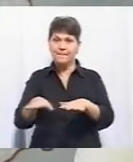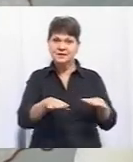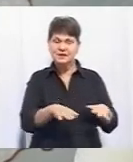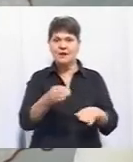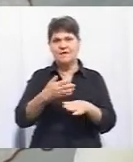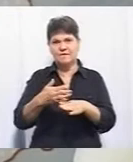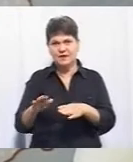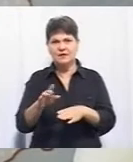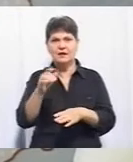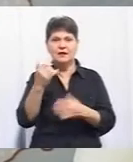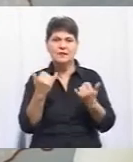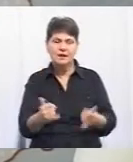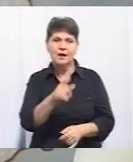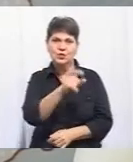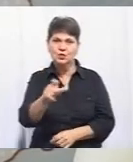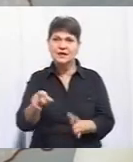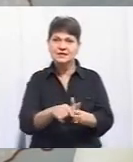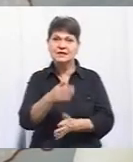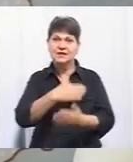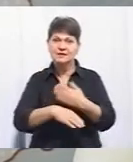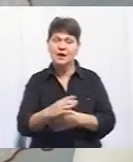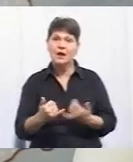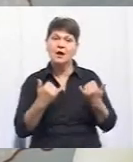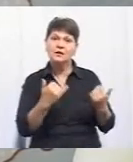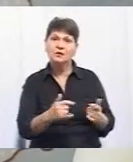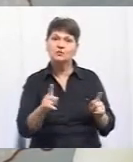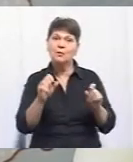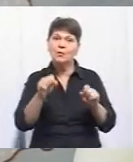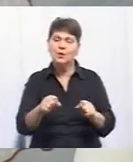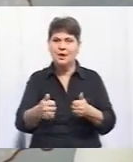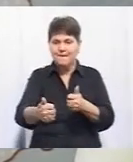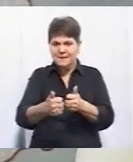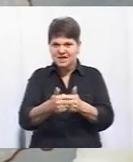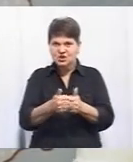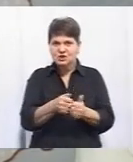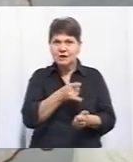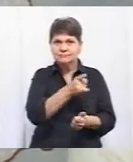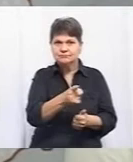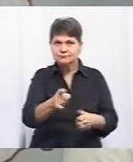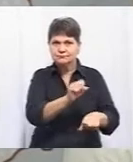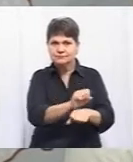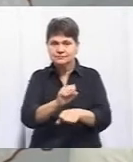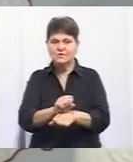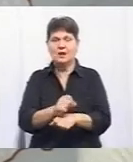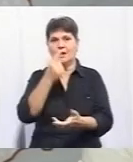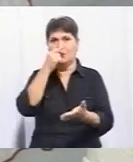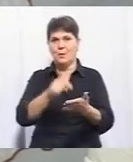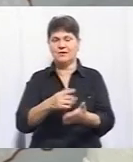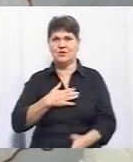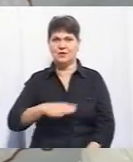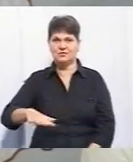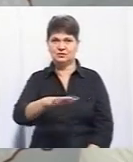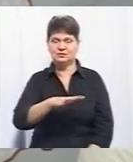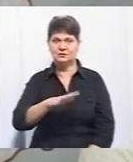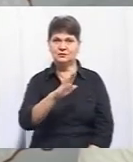виділені для людей з інвалідністю, для того, щоб вони могли ближче припаркуватись і дістатись до нашого простору. Wi